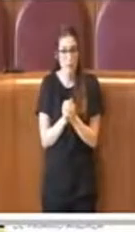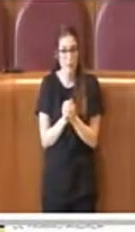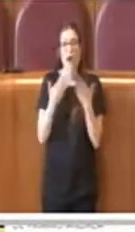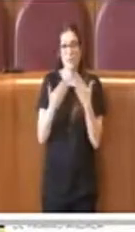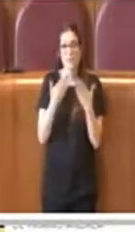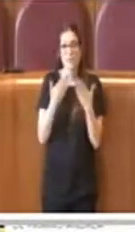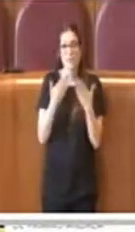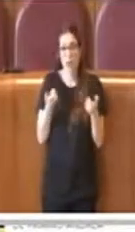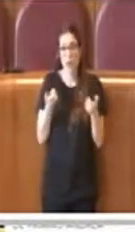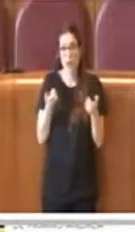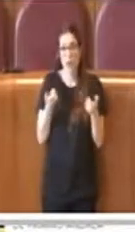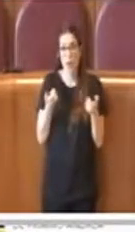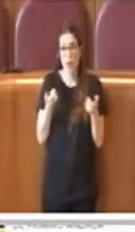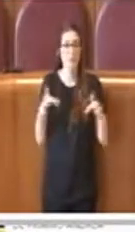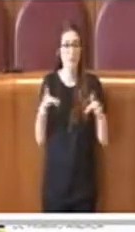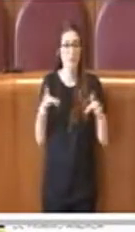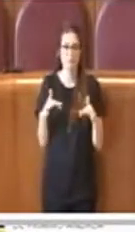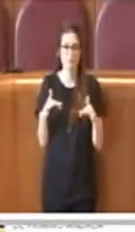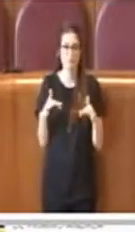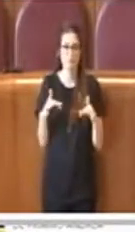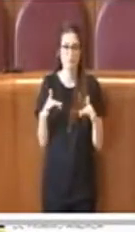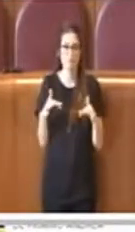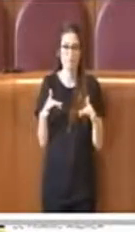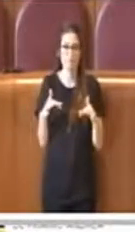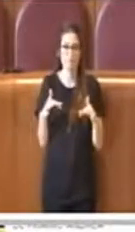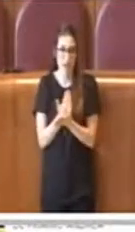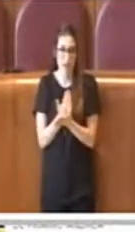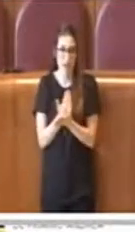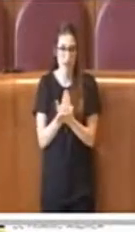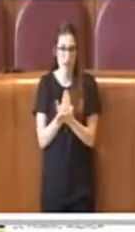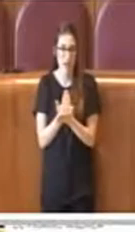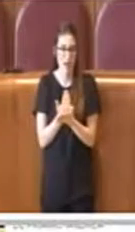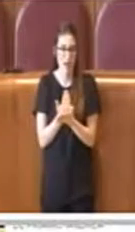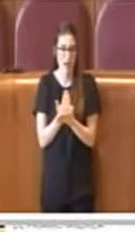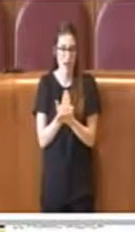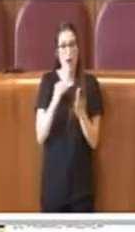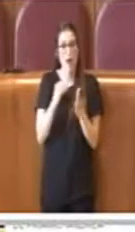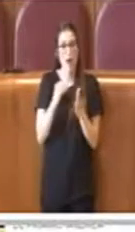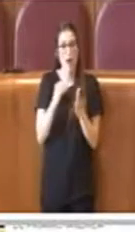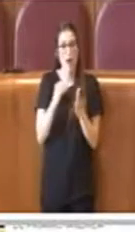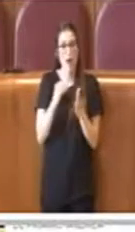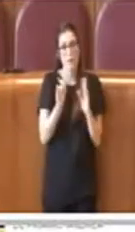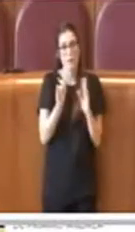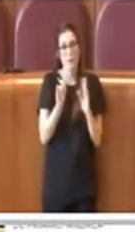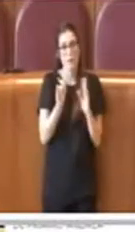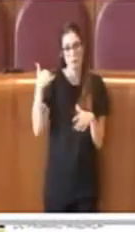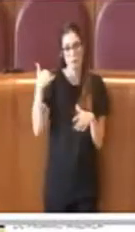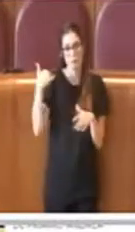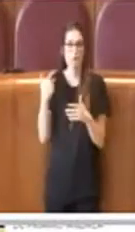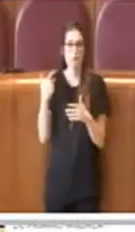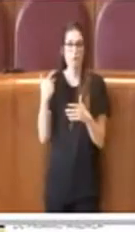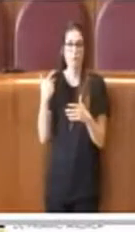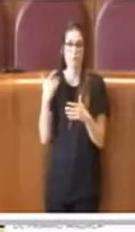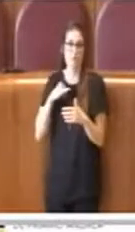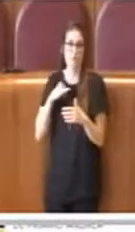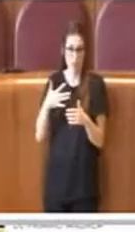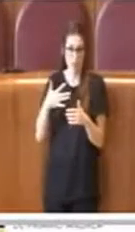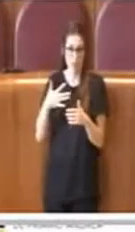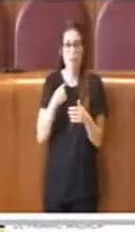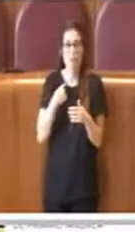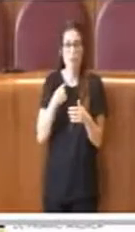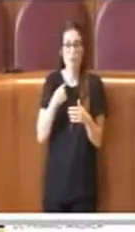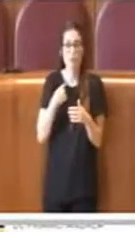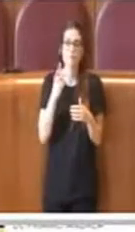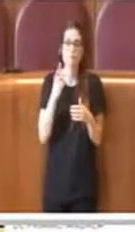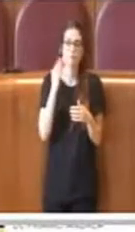gestibili e per questo con un successivo emendamento sollecitato, ci tengo già ad anticipare, dalle opposizioni, si è optato per un